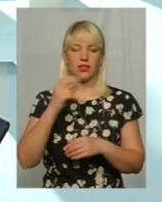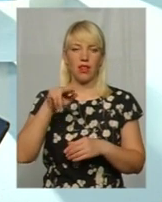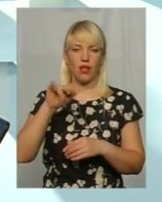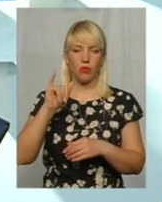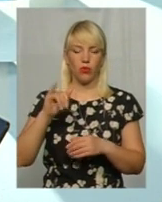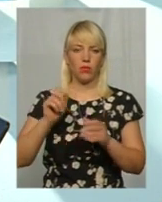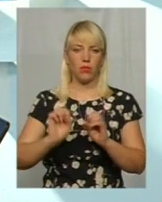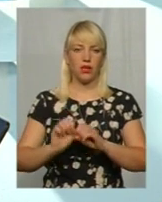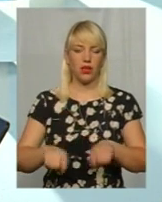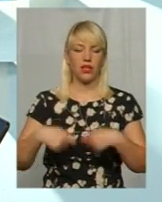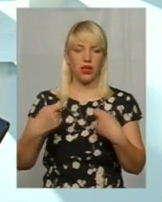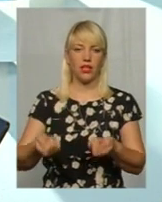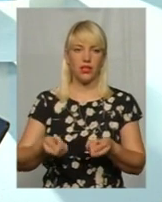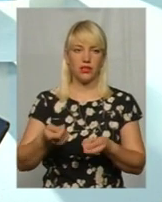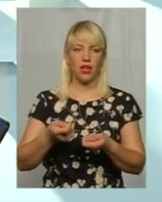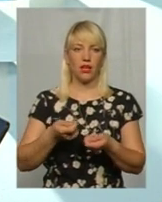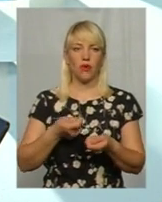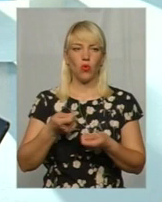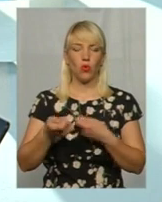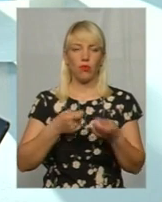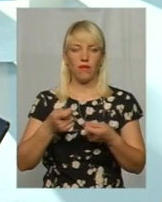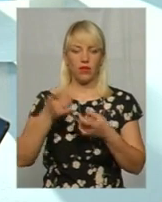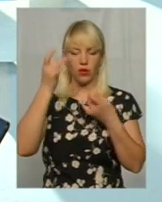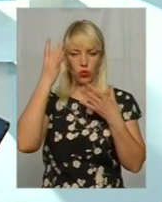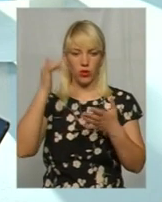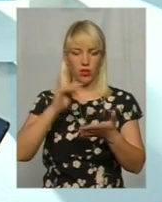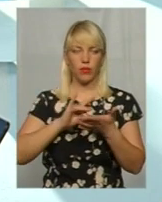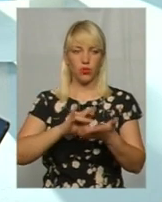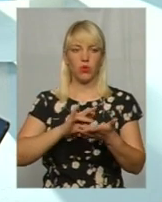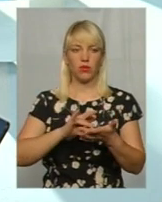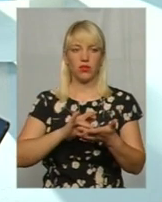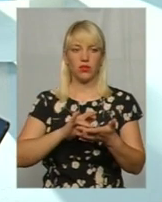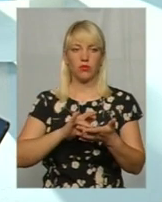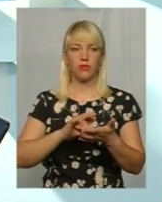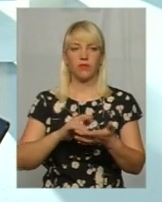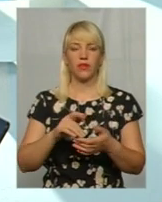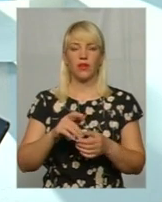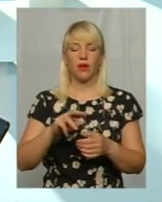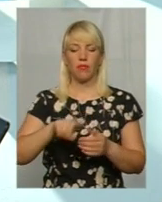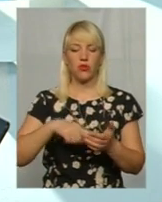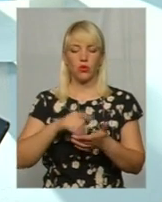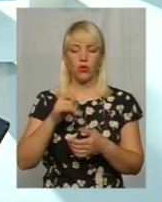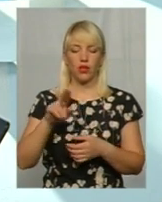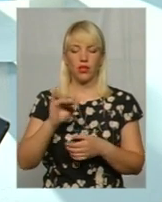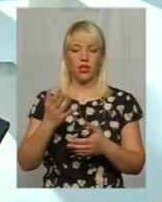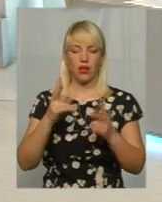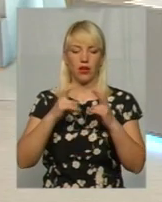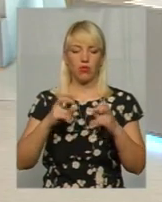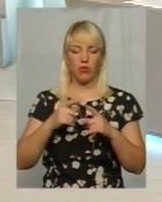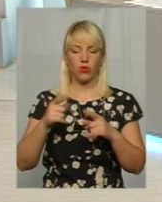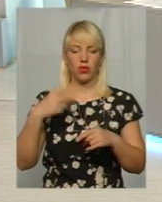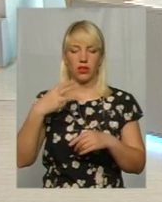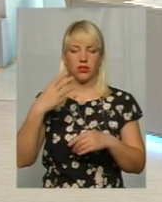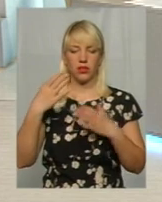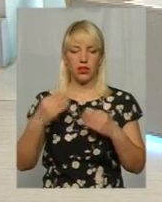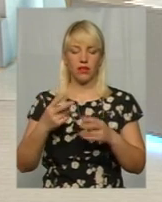Управління перепрошують культури і туризму Хмельницької міської ради, яка протягом 30 днів розглядає зазначену заяву і